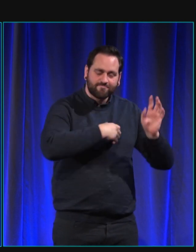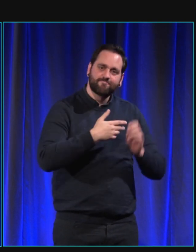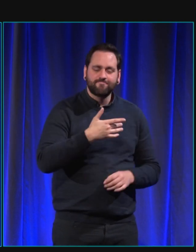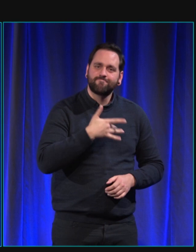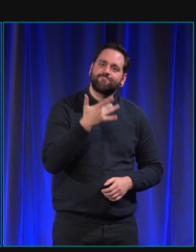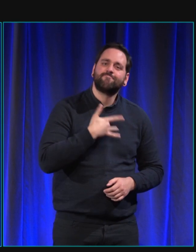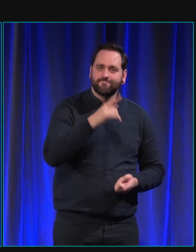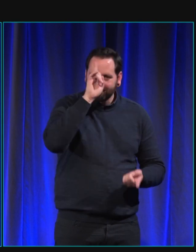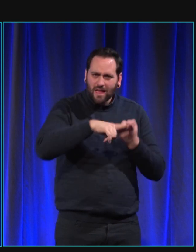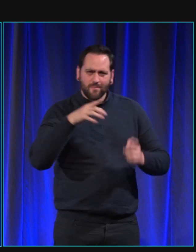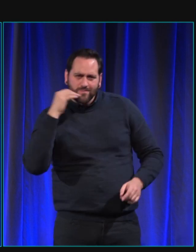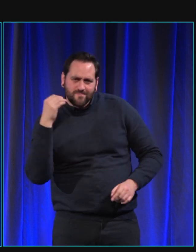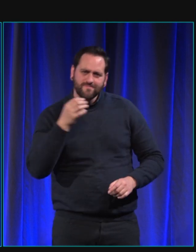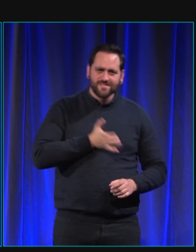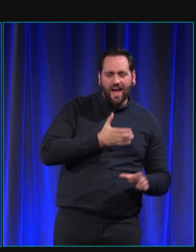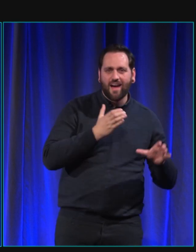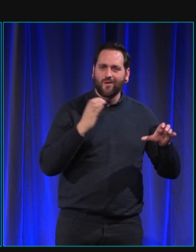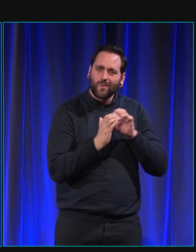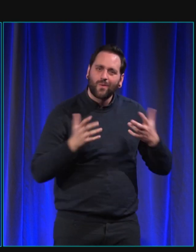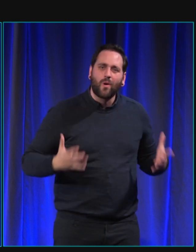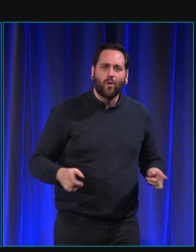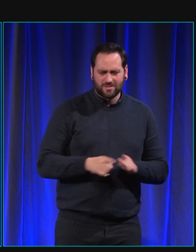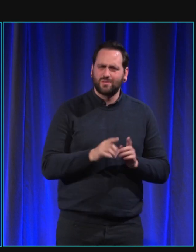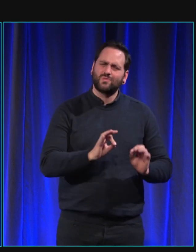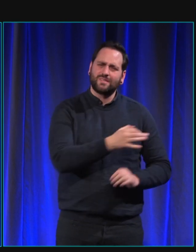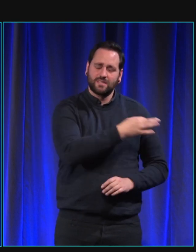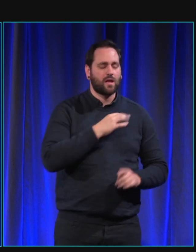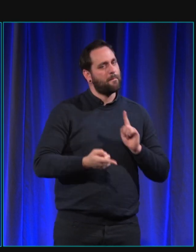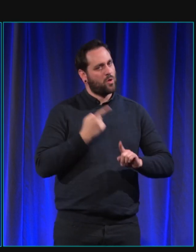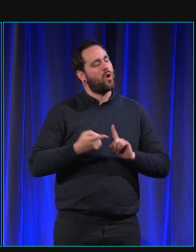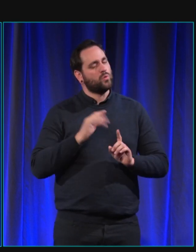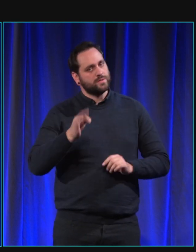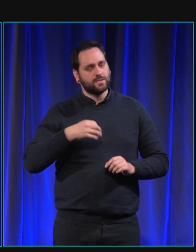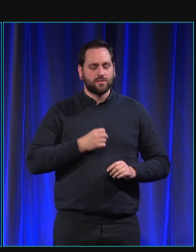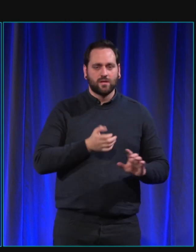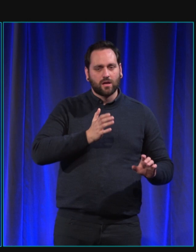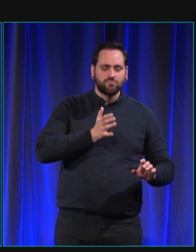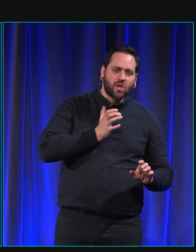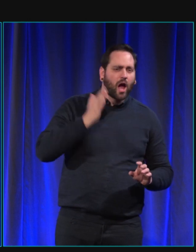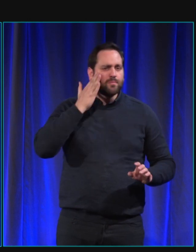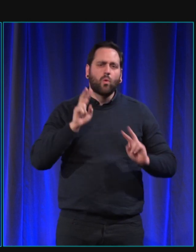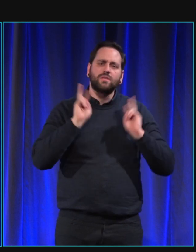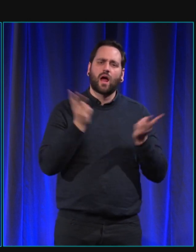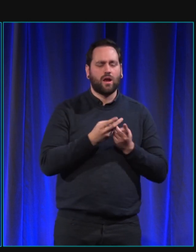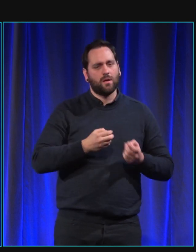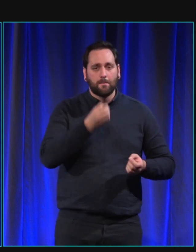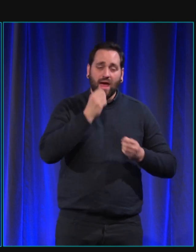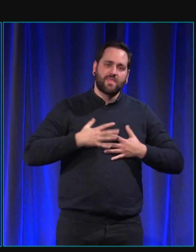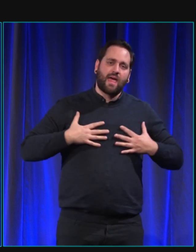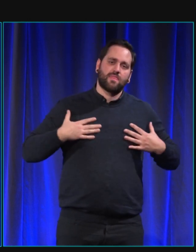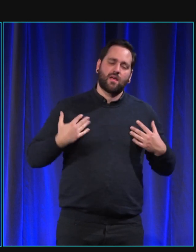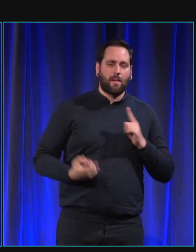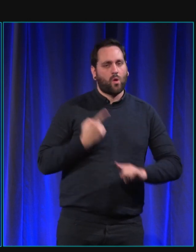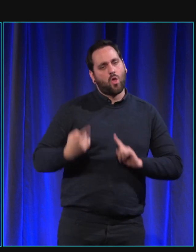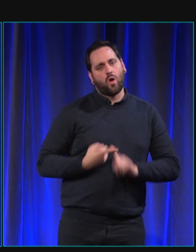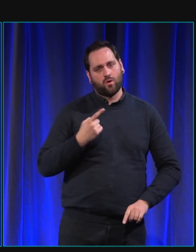Et puis sur le bien-être aussi. C'est bien d'attirer cette attention sur le bien-être des animaux. Alors je pense que le bien-être, vous allez peut-être en parler. Léa Oboeuf,